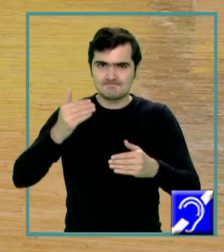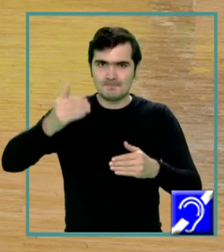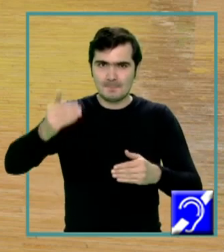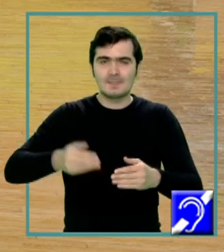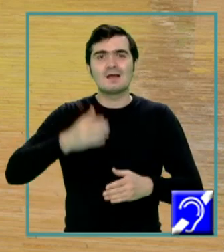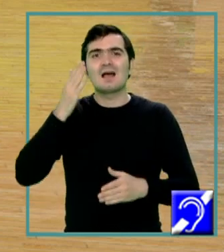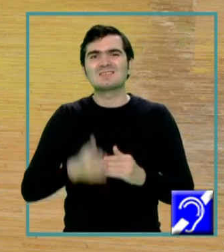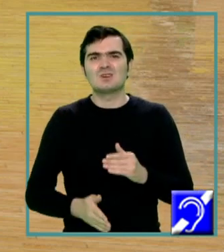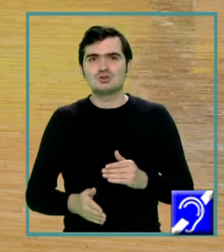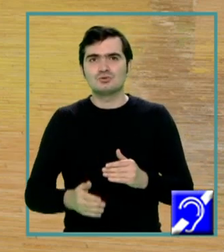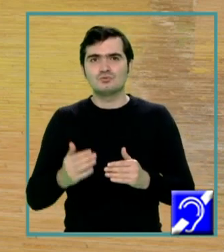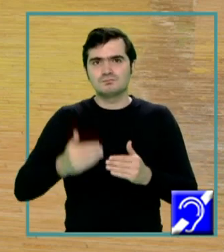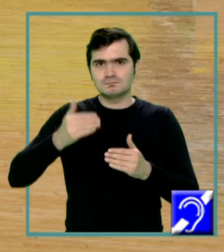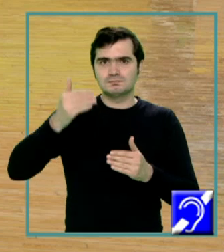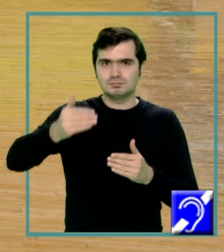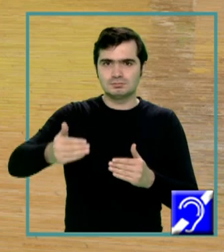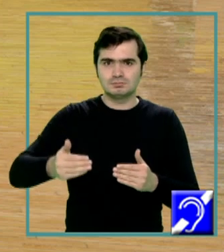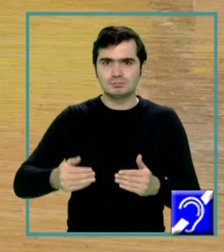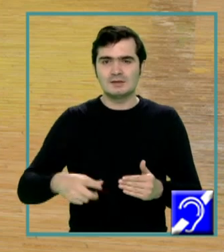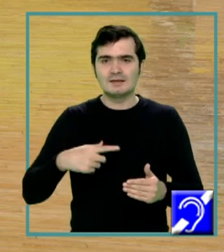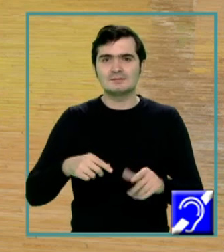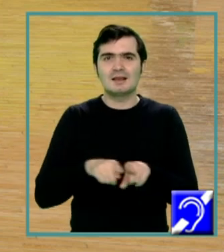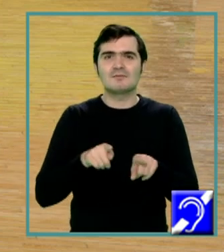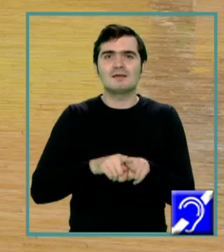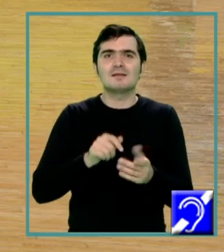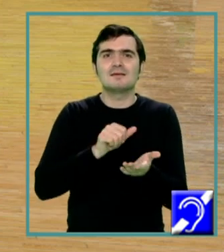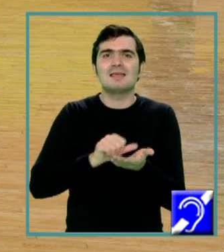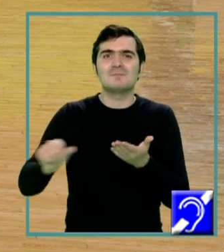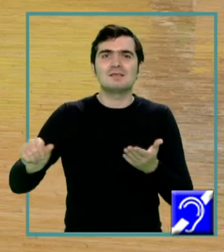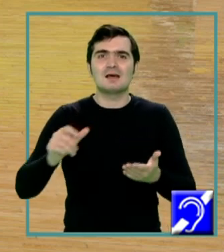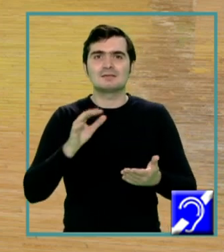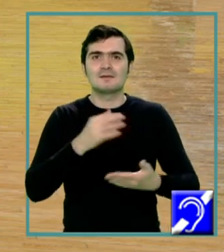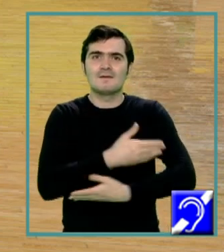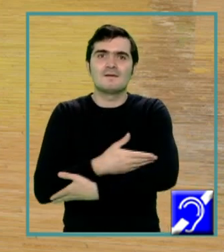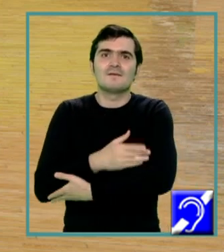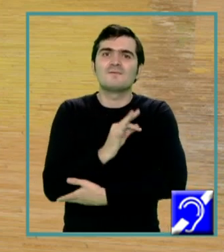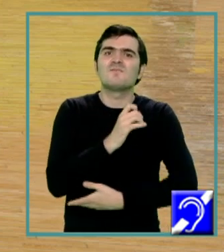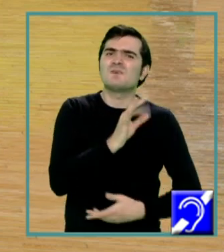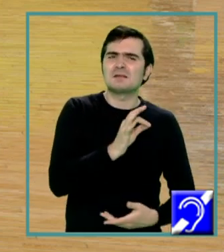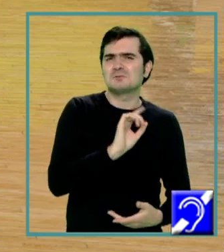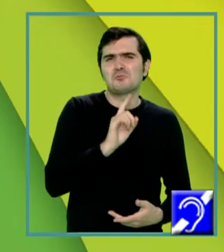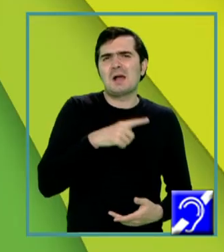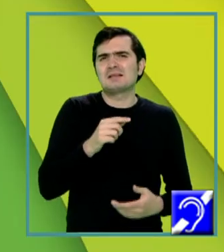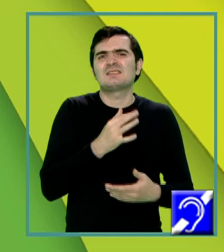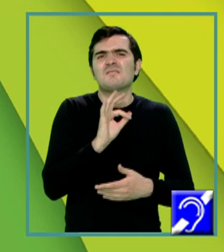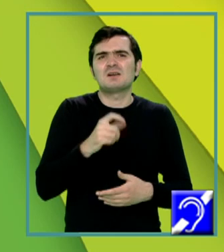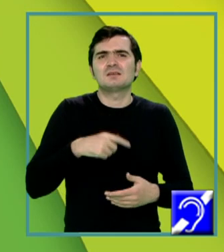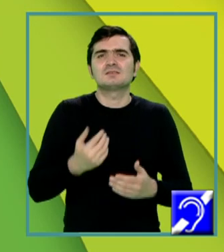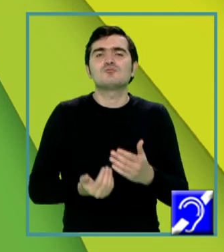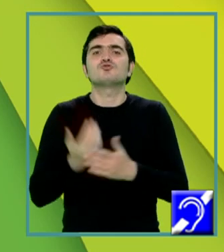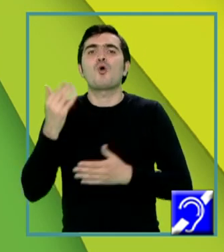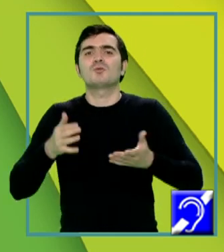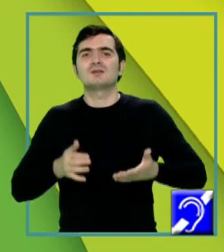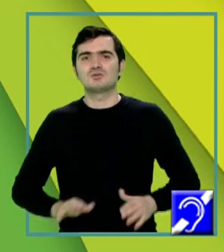sfârșitul lor se elimină fătul, fătul care deja nu mai e făt, ci este nou născut, urmată